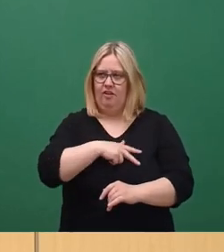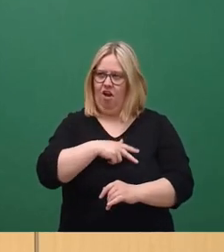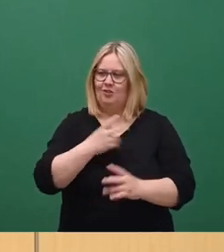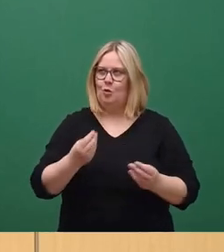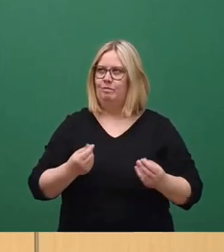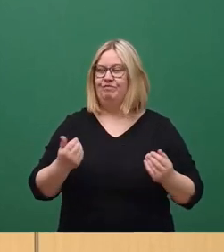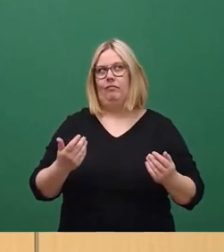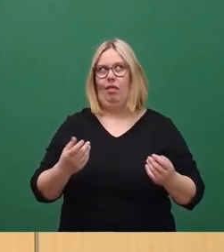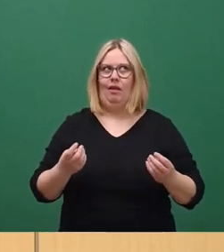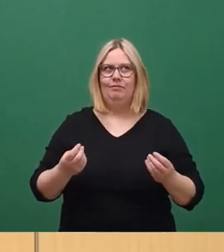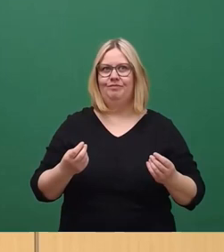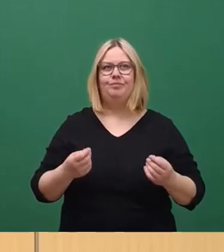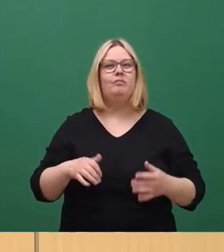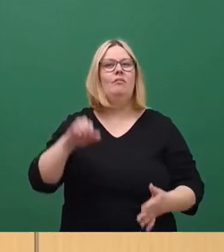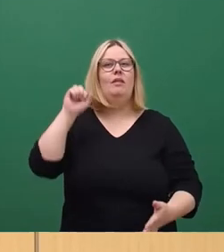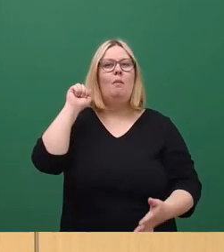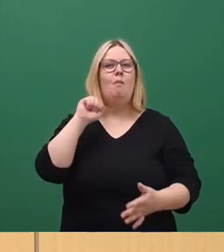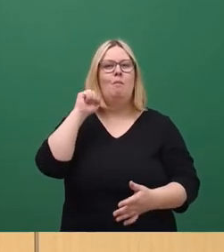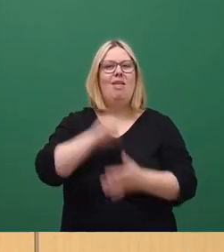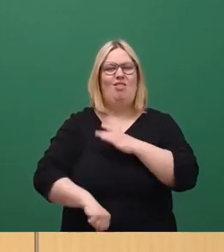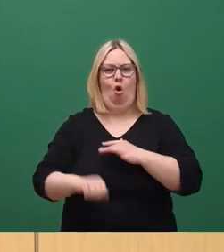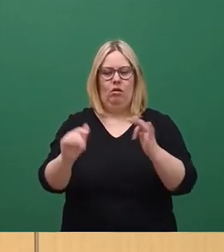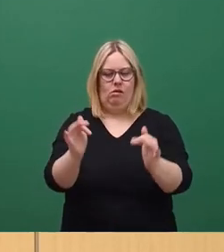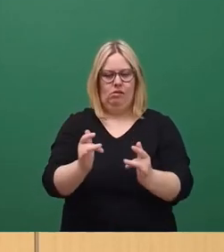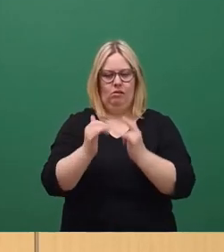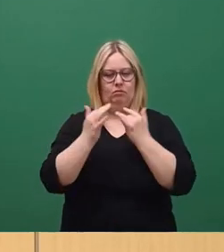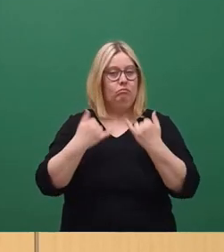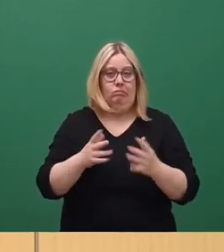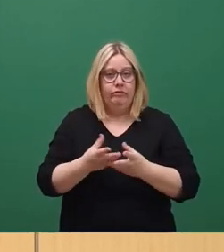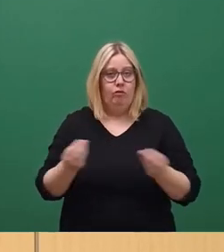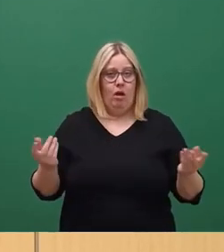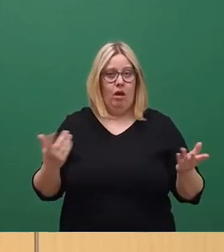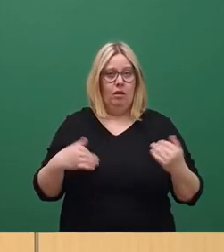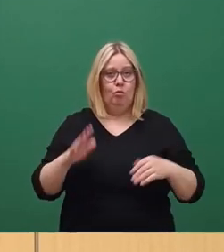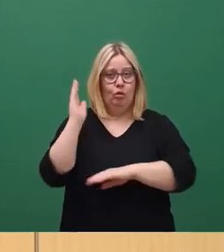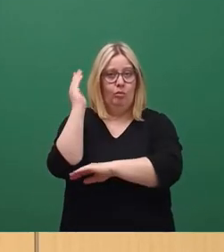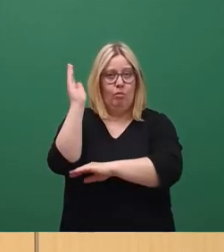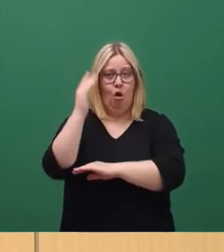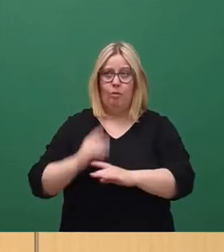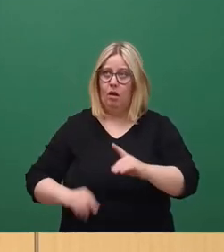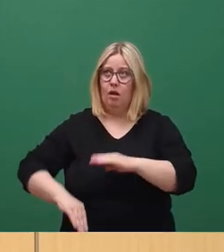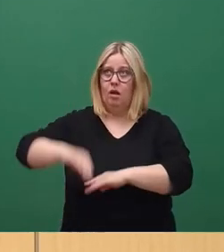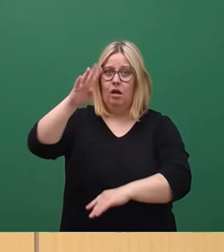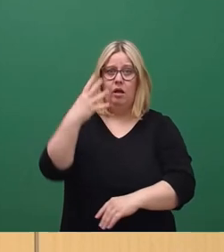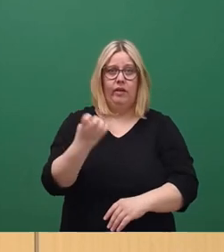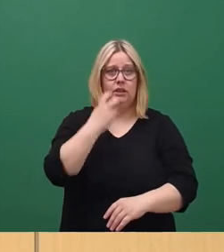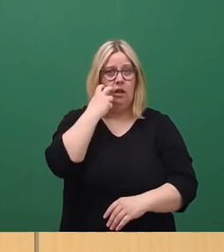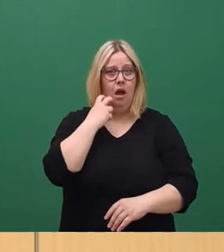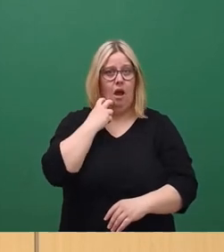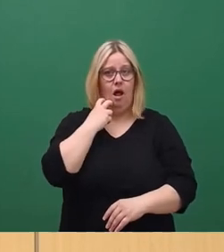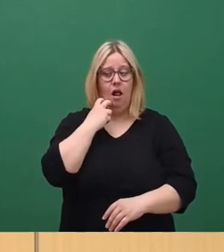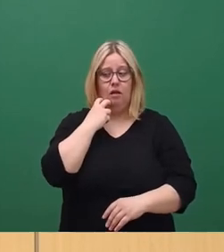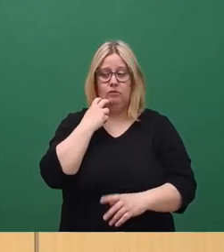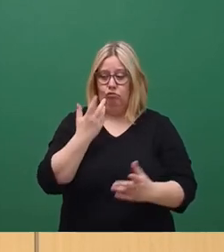Betonseligkeit ausstrahlte, diese Zeiten sind vorbei. Die Bäume sind jetzt 40 Jahre alt. Das wäre ein absoluter